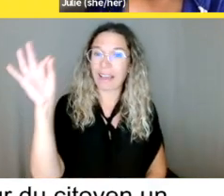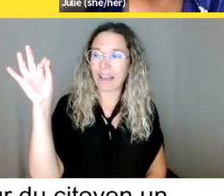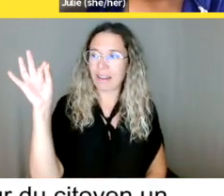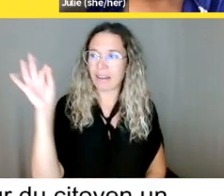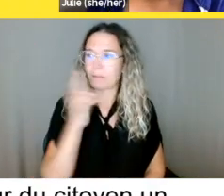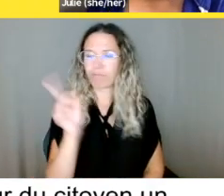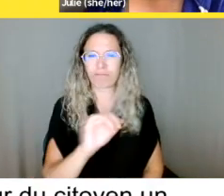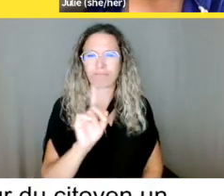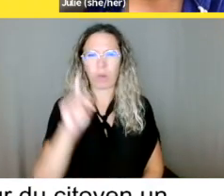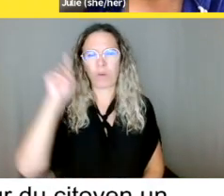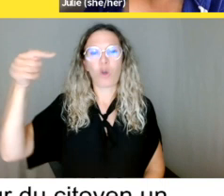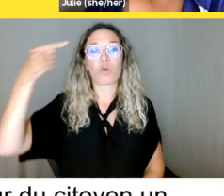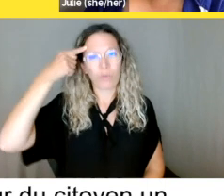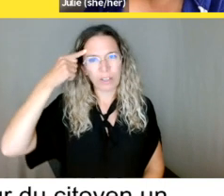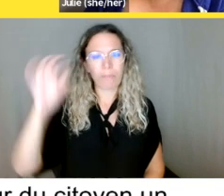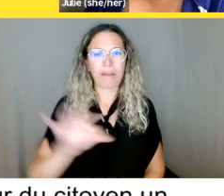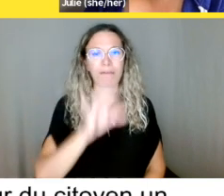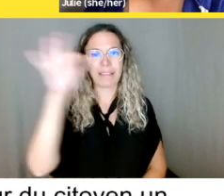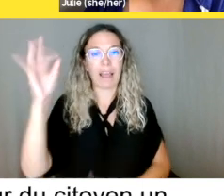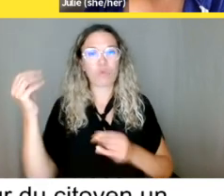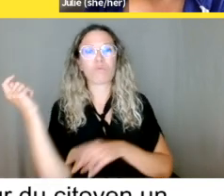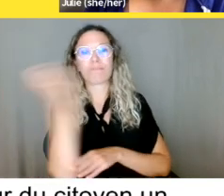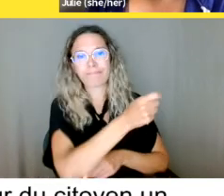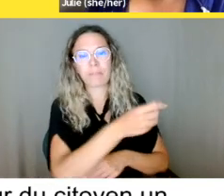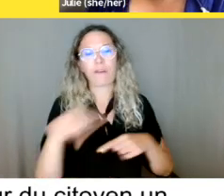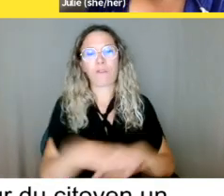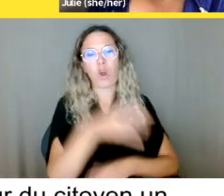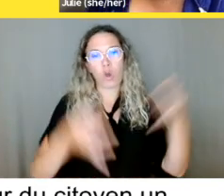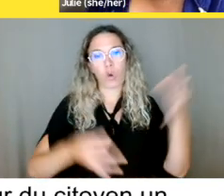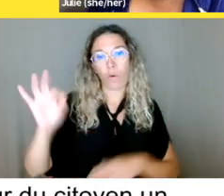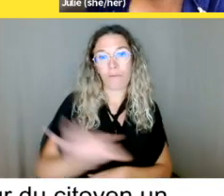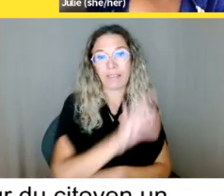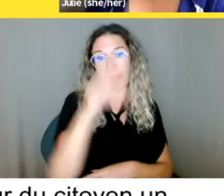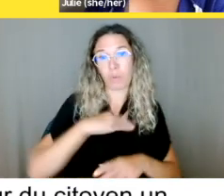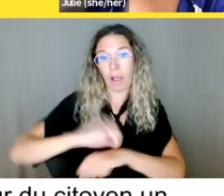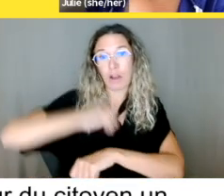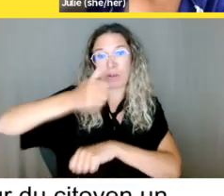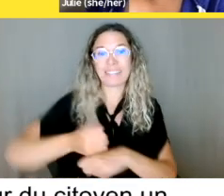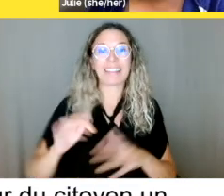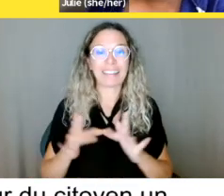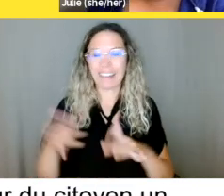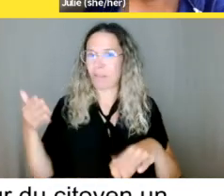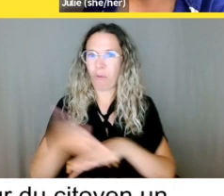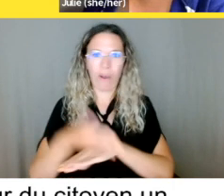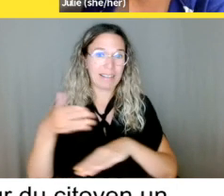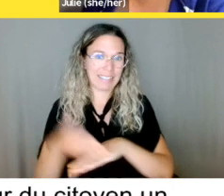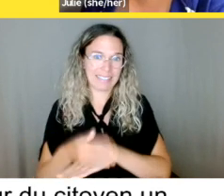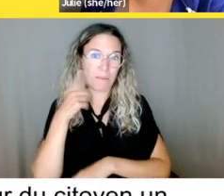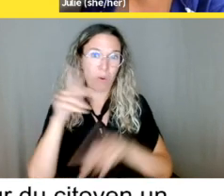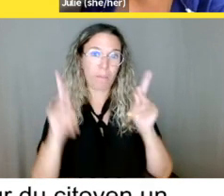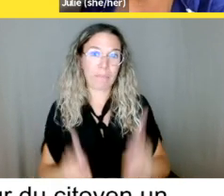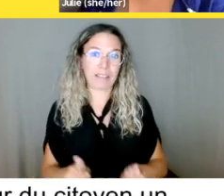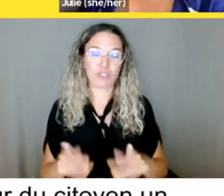'était pas accessible aux personnes utilisant des logiciels d'électeurs d'écran. Et puis, elle a gagné sa cause